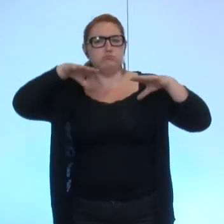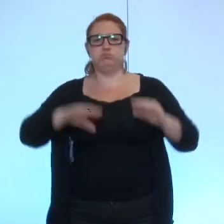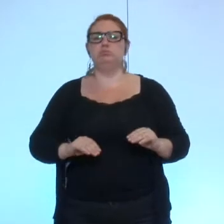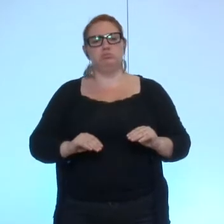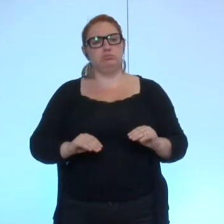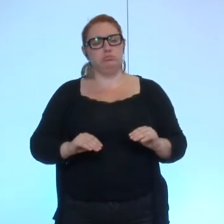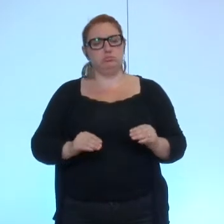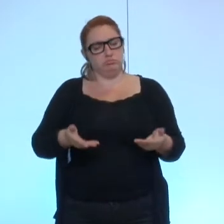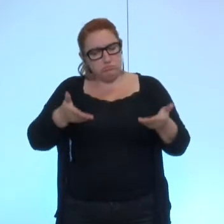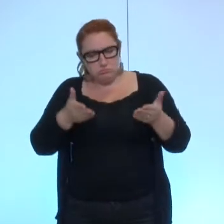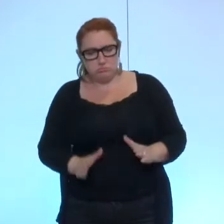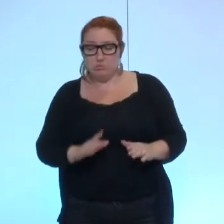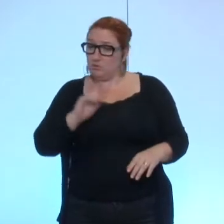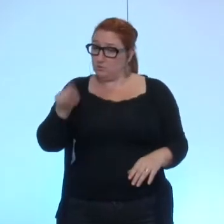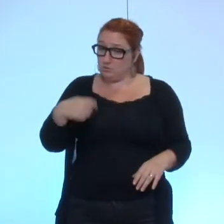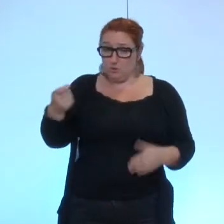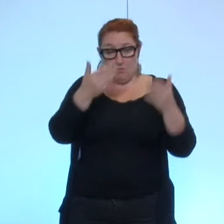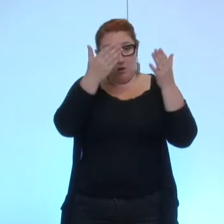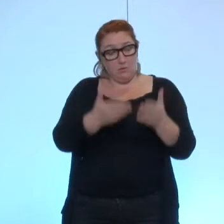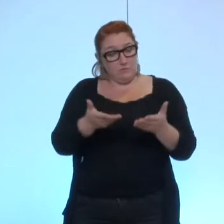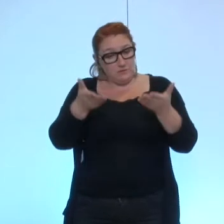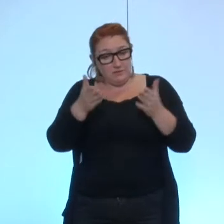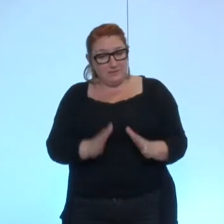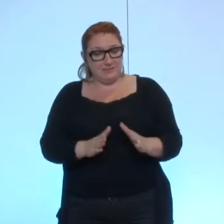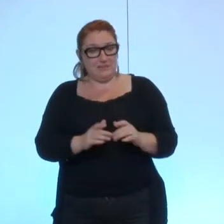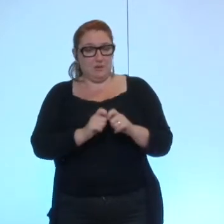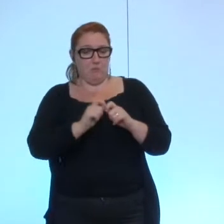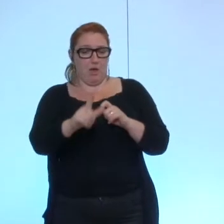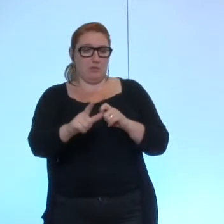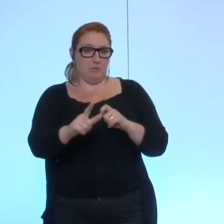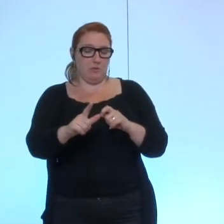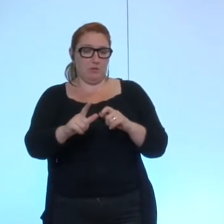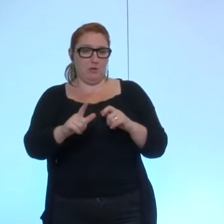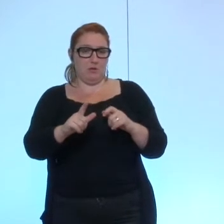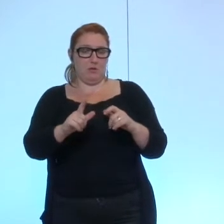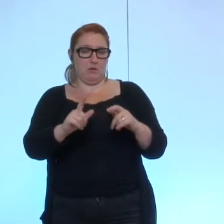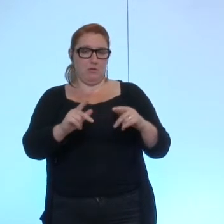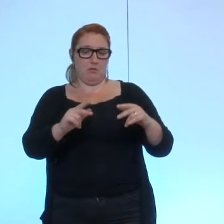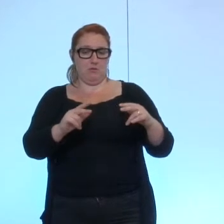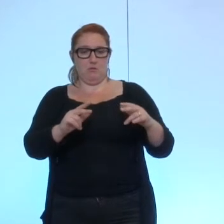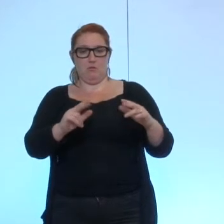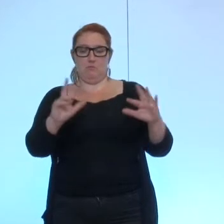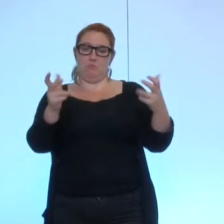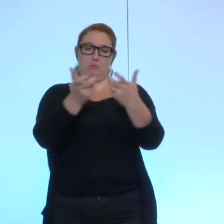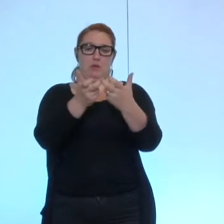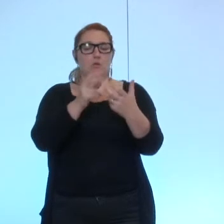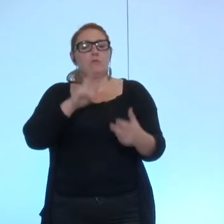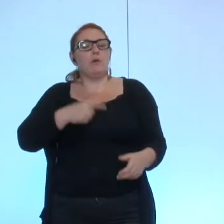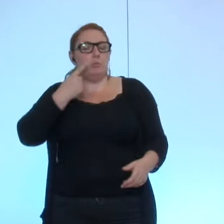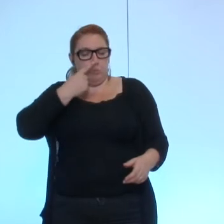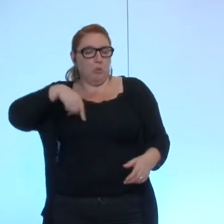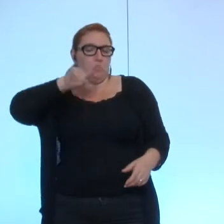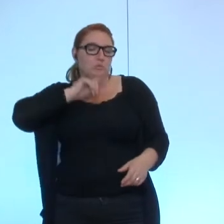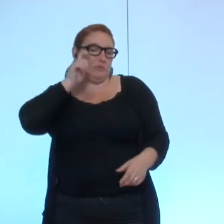le fait que vous ayez c'est normal décider d'un niveau d'indemnité pour nous c'est la même logique même si c'est pas tout à fait la même chose on l'entend